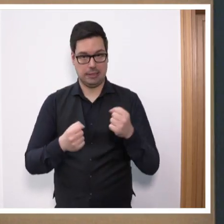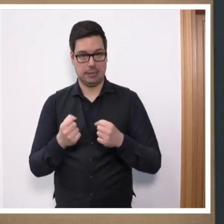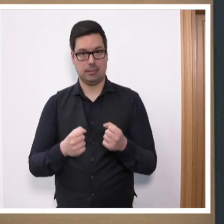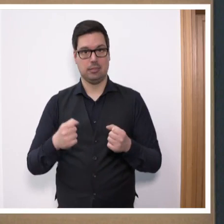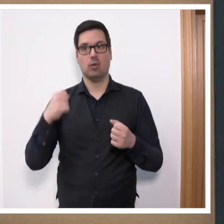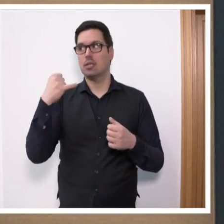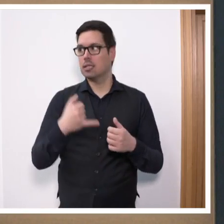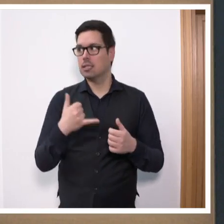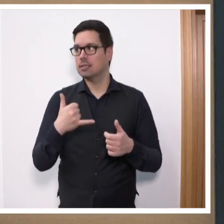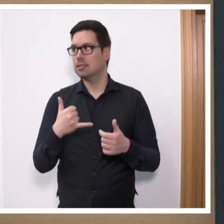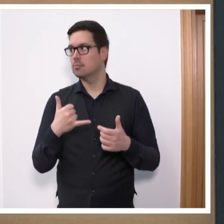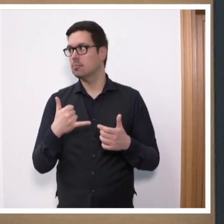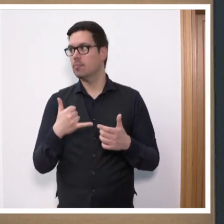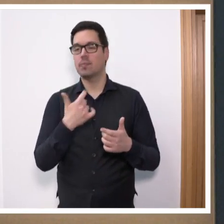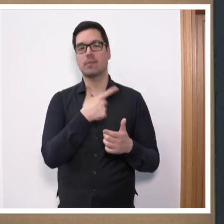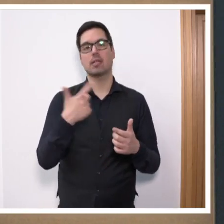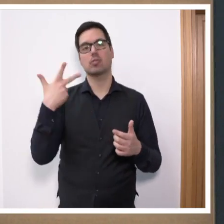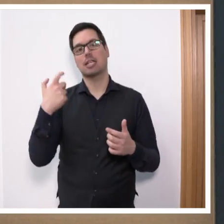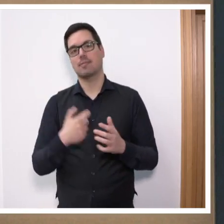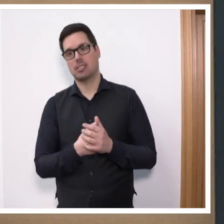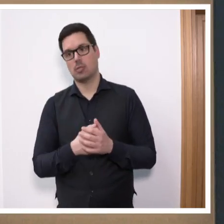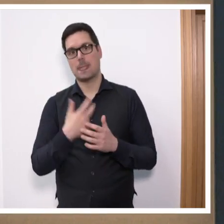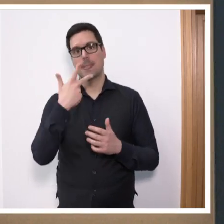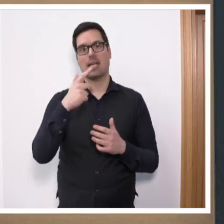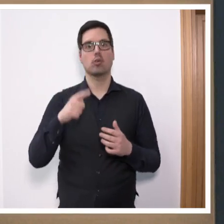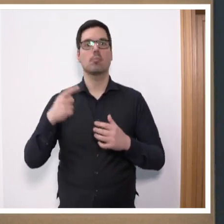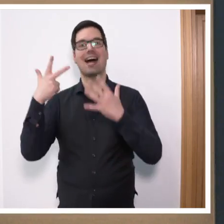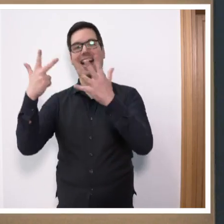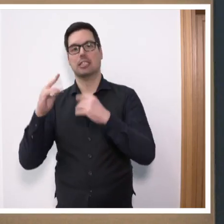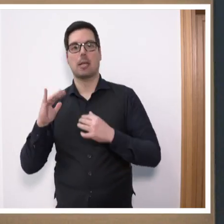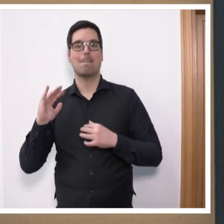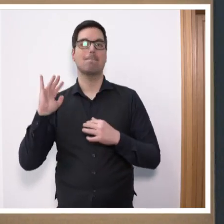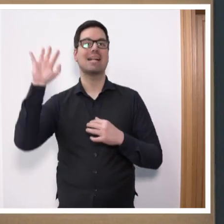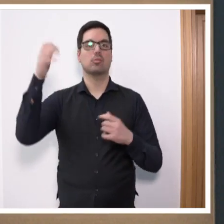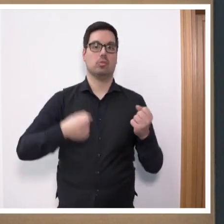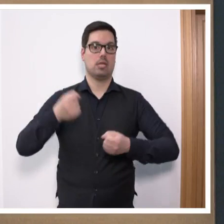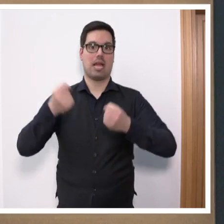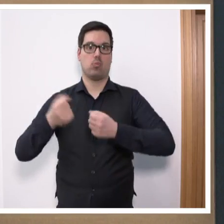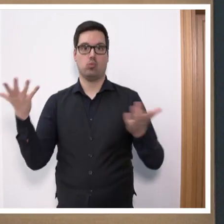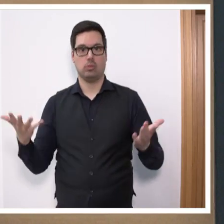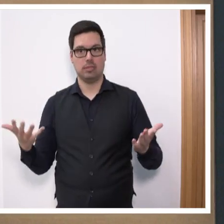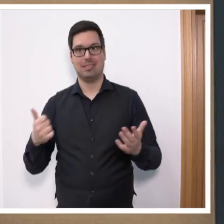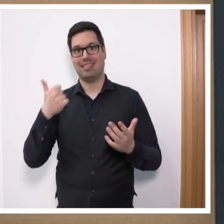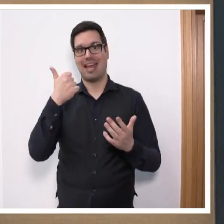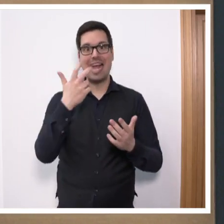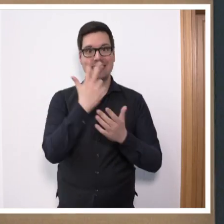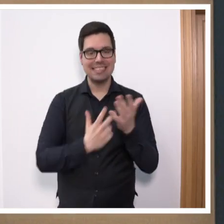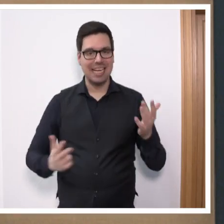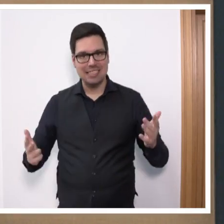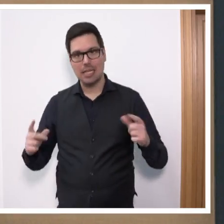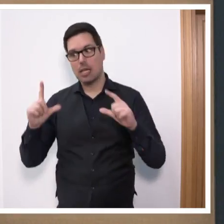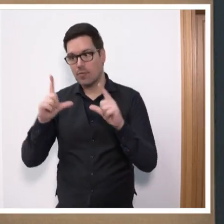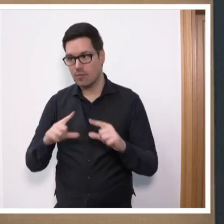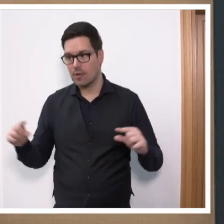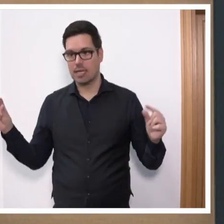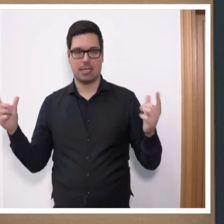Ganze hat dazu geführt, dass wir jetzt 2023 nur noch 3,8 Millionen Autos in Deutschland in der Produktion haben, ein Drittel weniger. Das ist